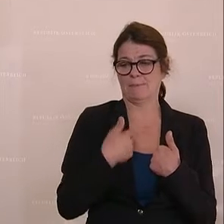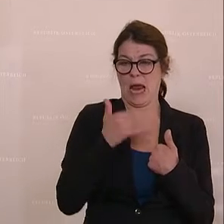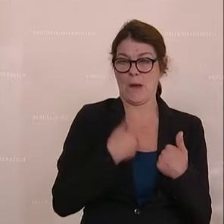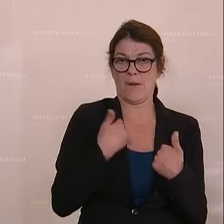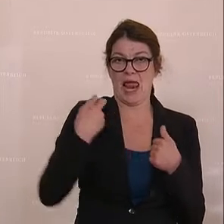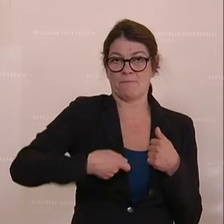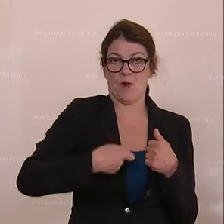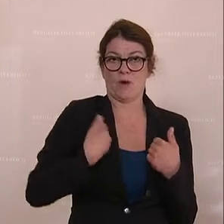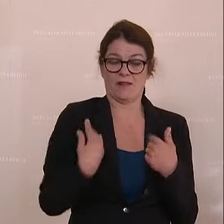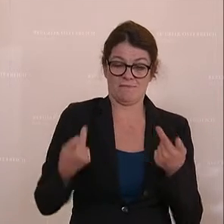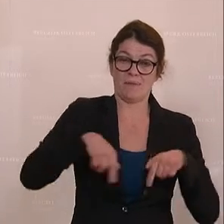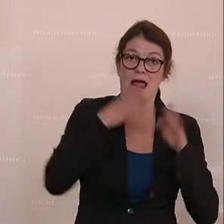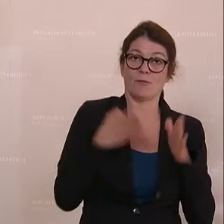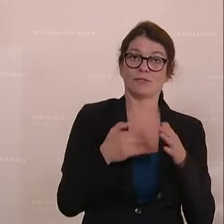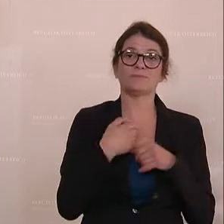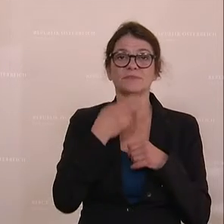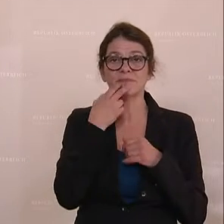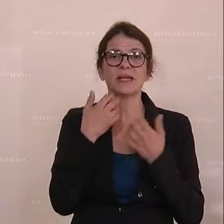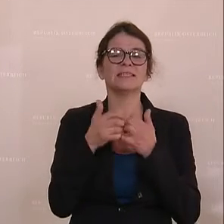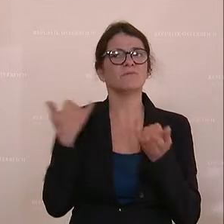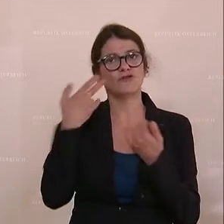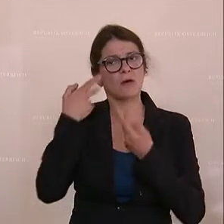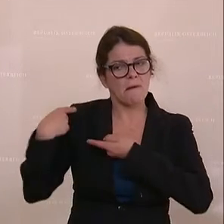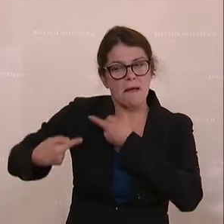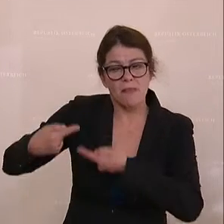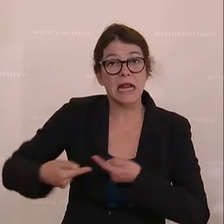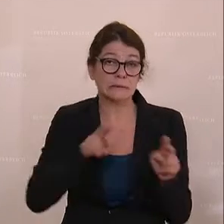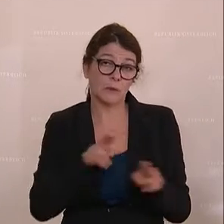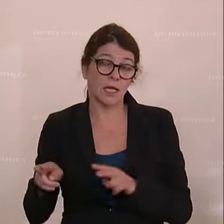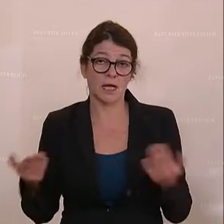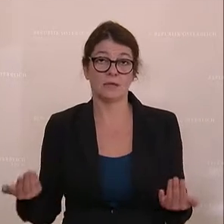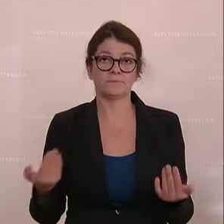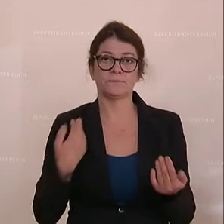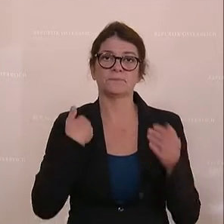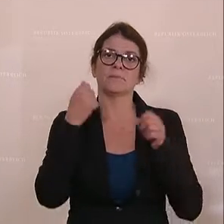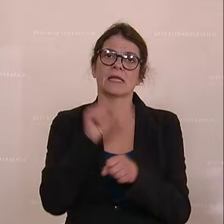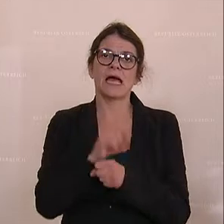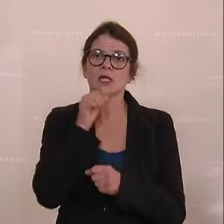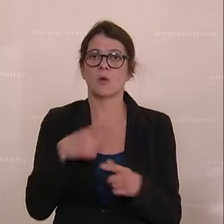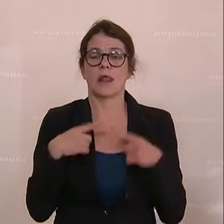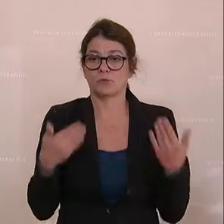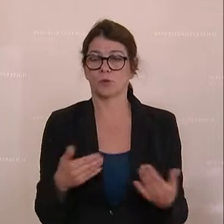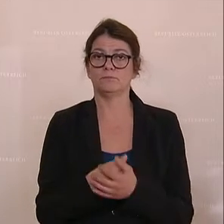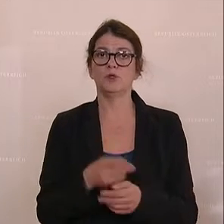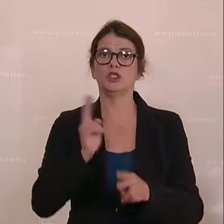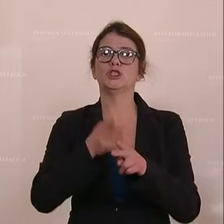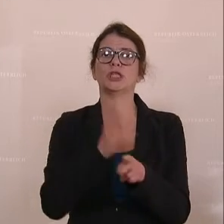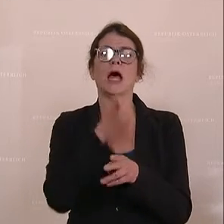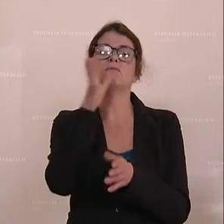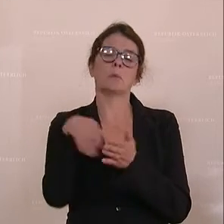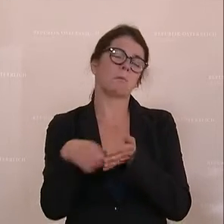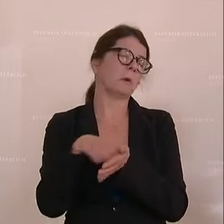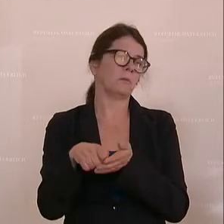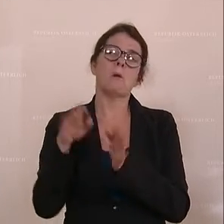Haus noch etwas zur Generationengerechtigkeit. Man kann nicht nach dem Motto leben, der Staat wird es schon richten.